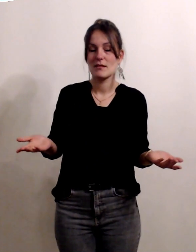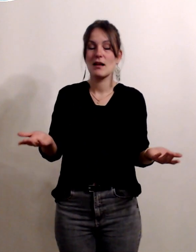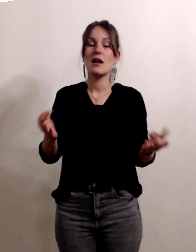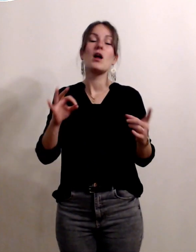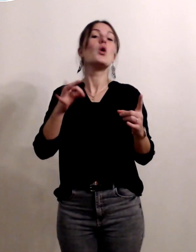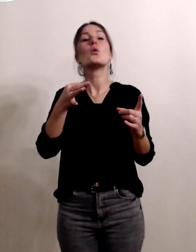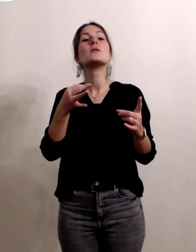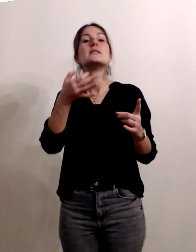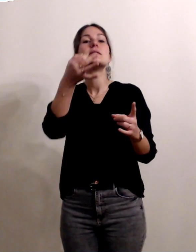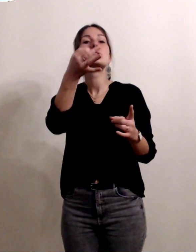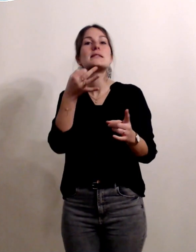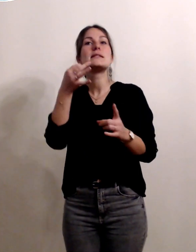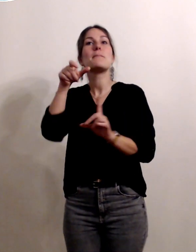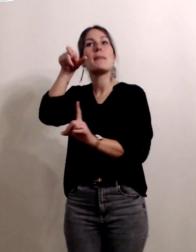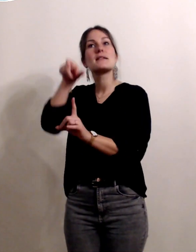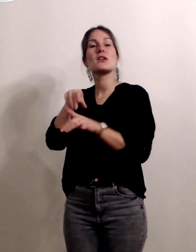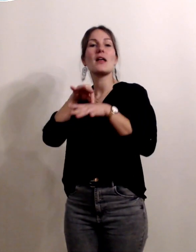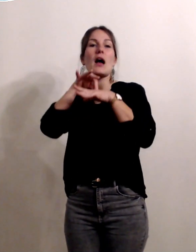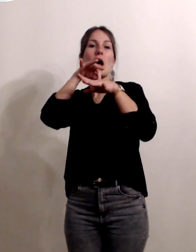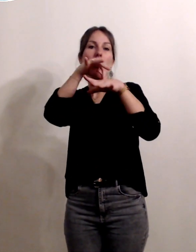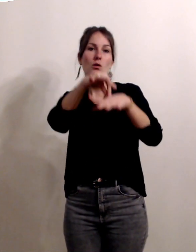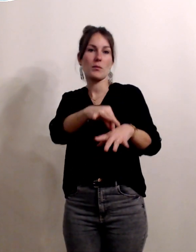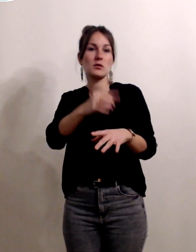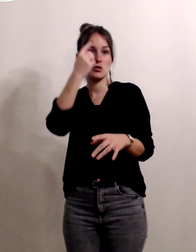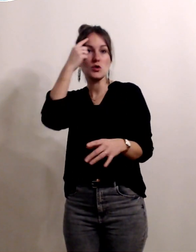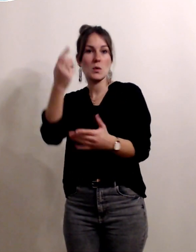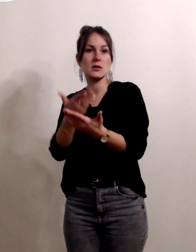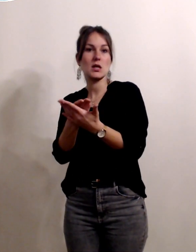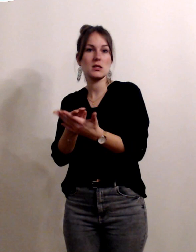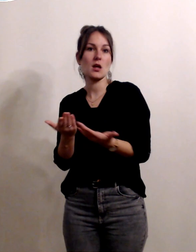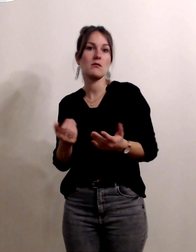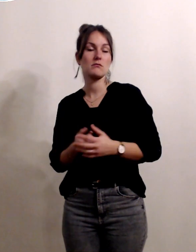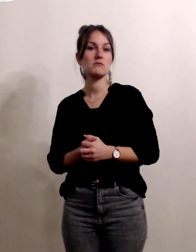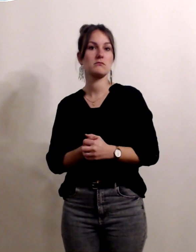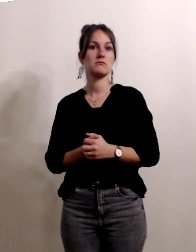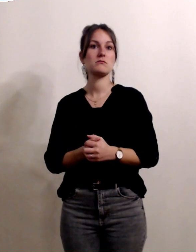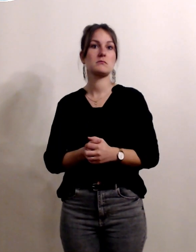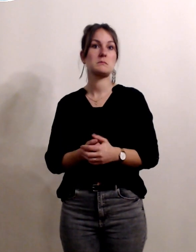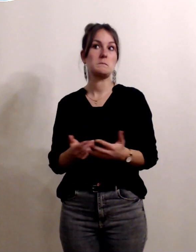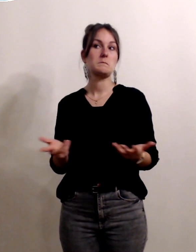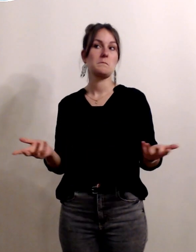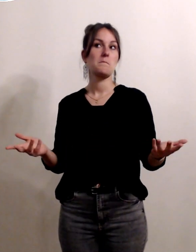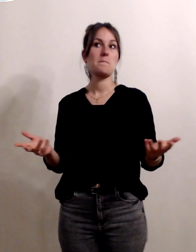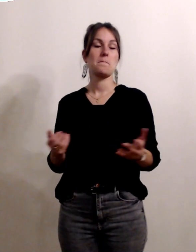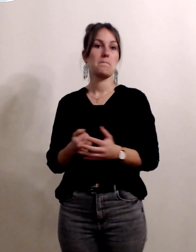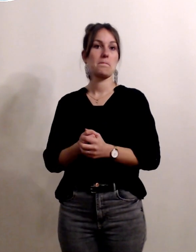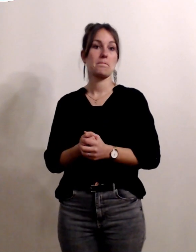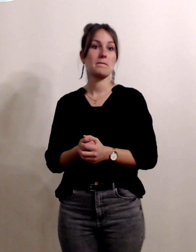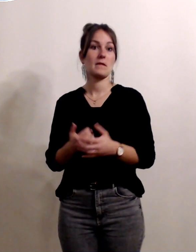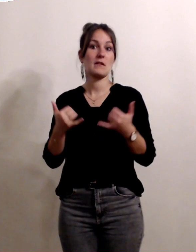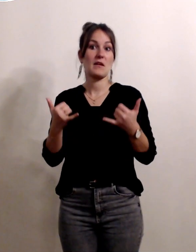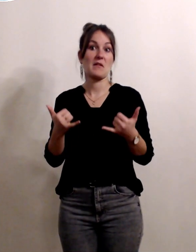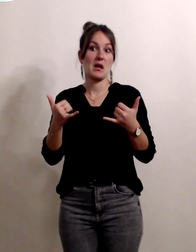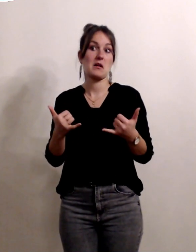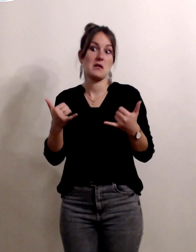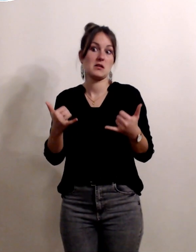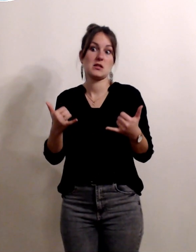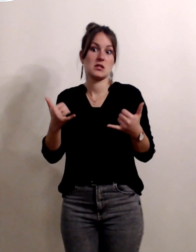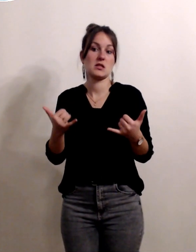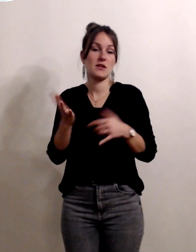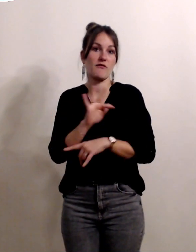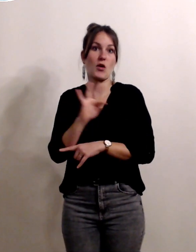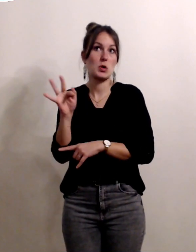donc quand vous parlez d'accompagnant périnatal moi je pense à ça et je pense que notre dispositif